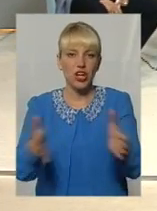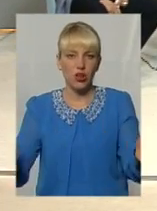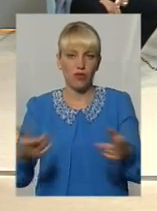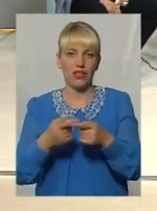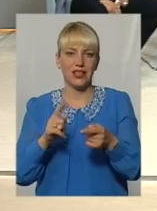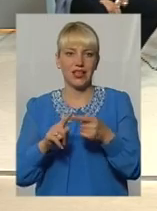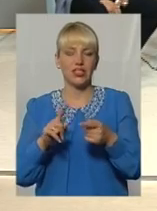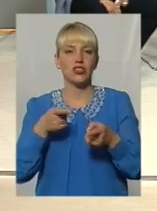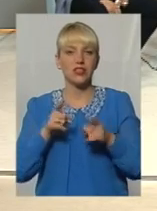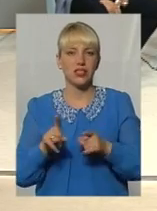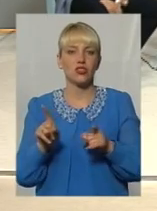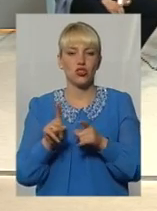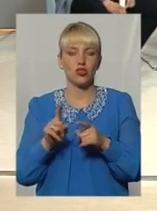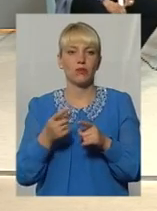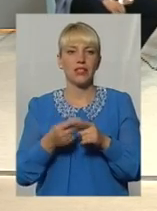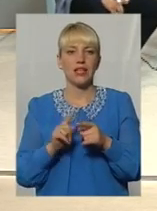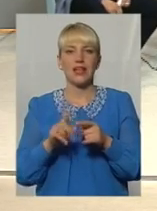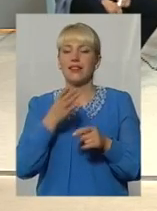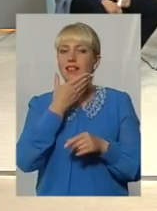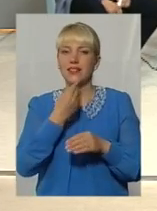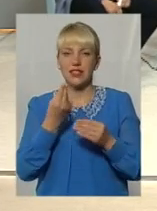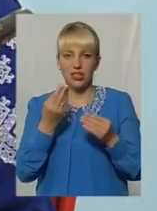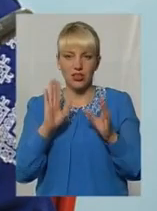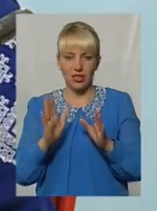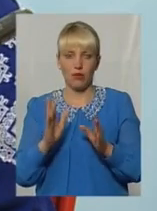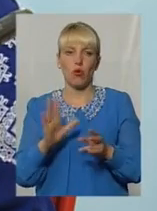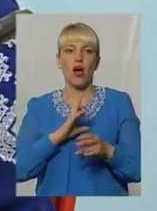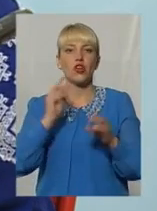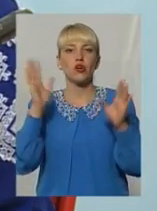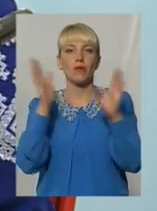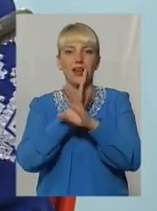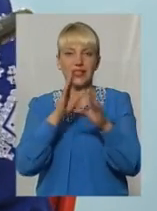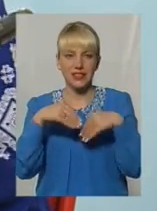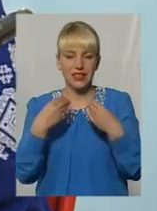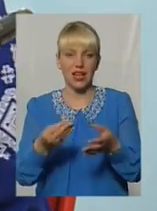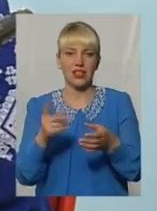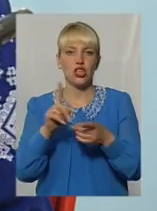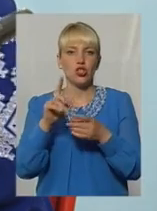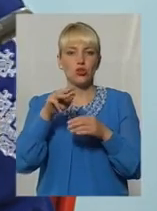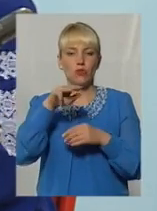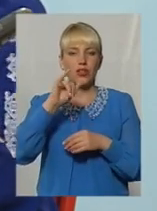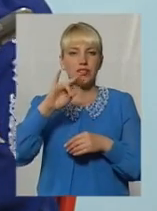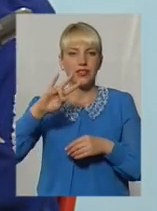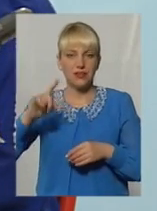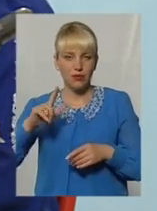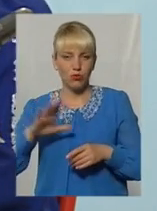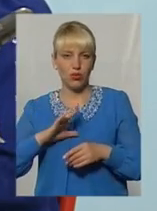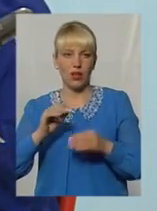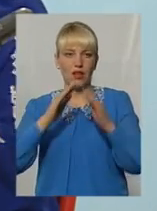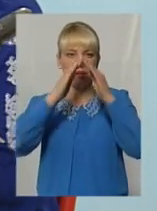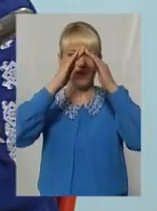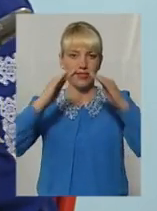вертикальне озеленення давало не тільки естетичну красу, а і кисень, затінок, вертикальні стінки, дахи,